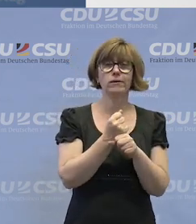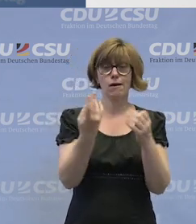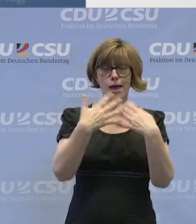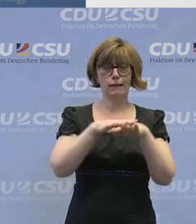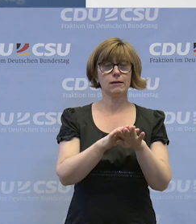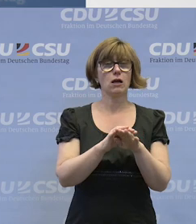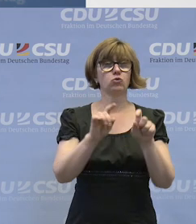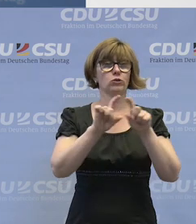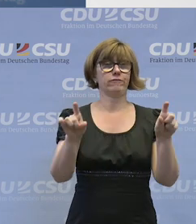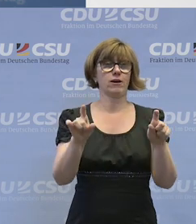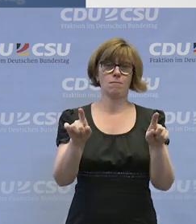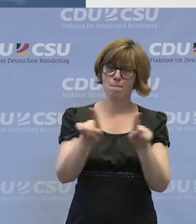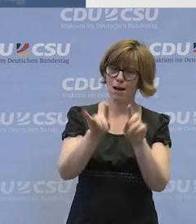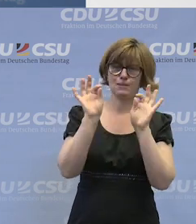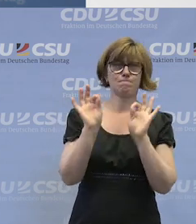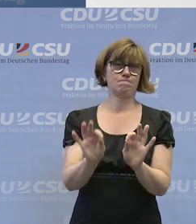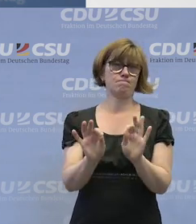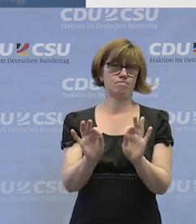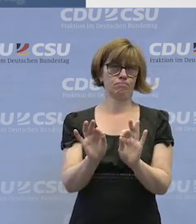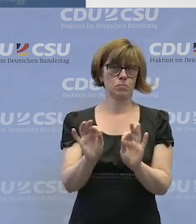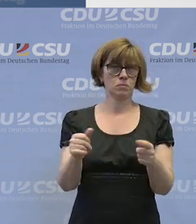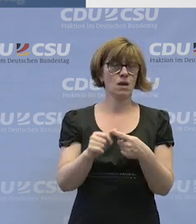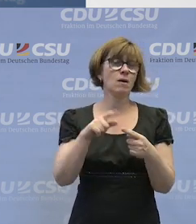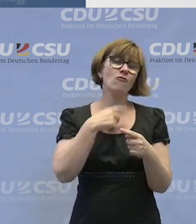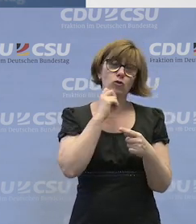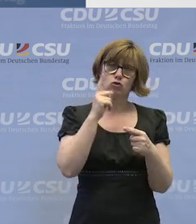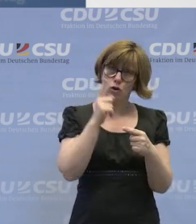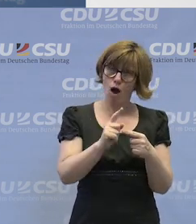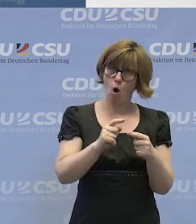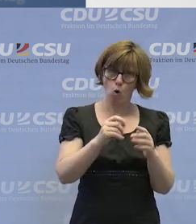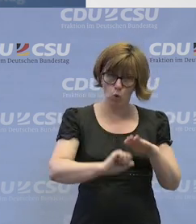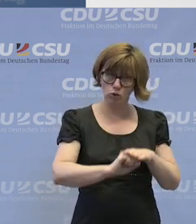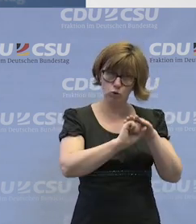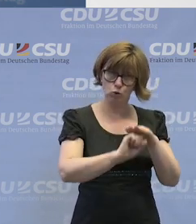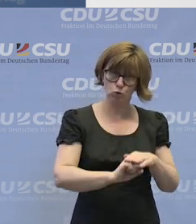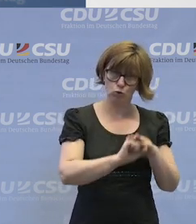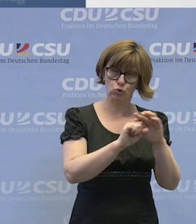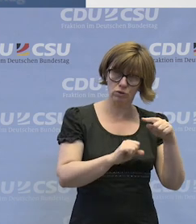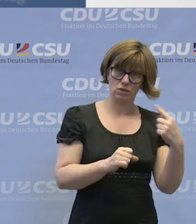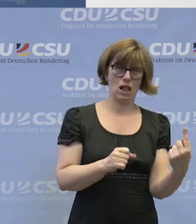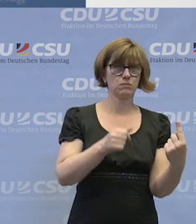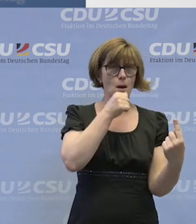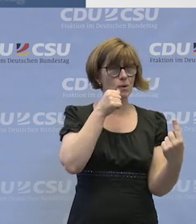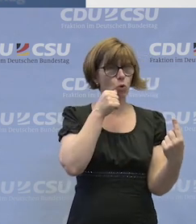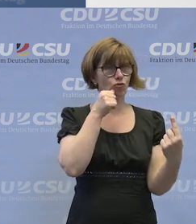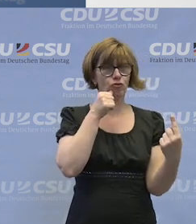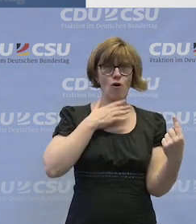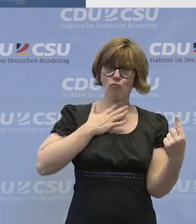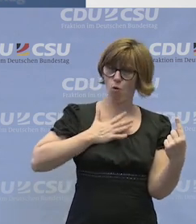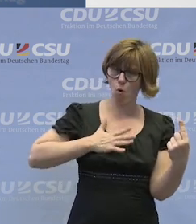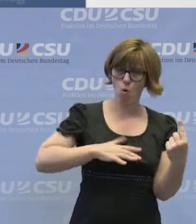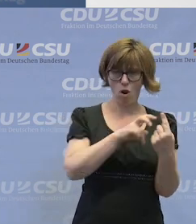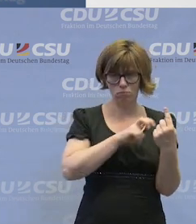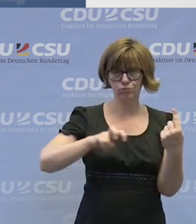Integrationsfirma genau das Richtige. Wir wollen aber auch diejenigen unterstützen, die ihre berufliche Erfüllung